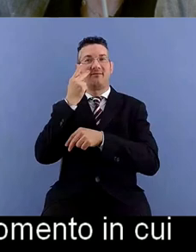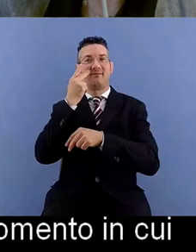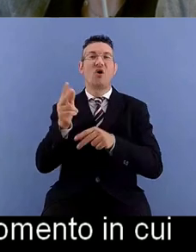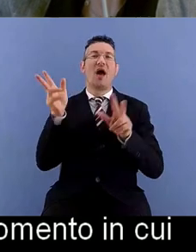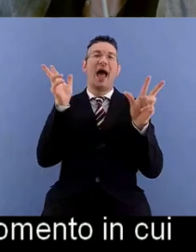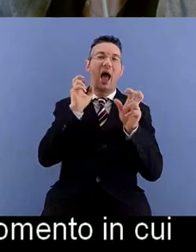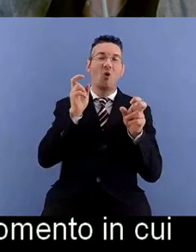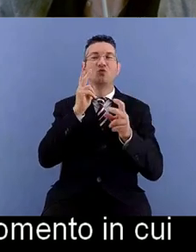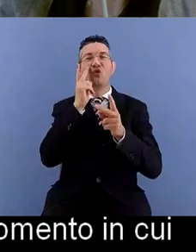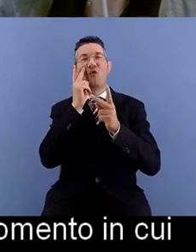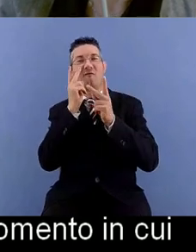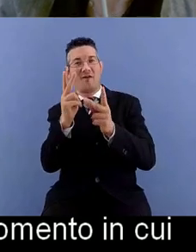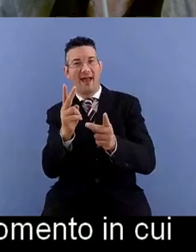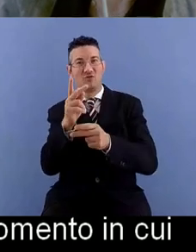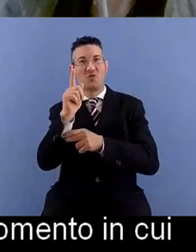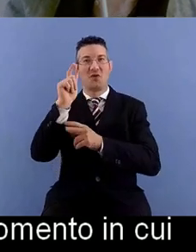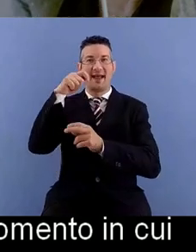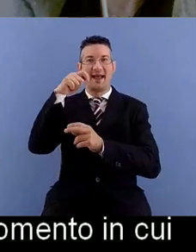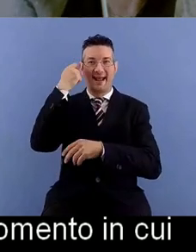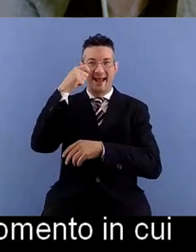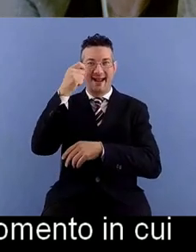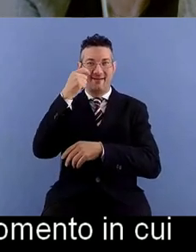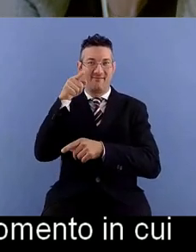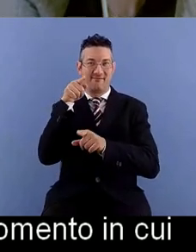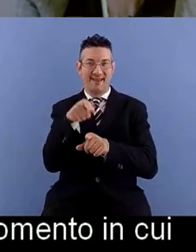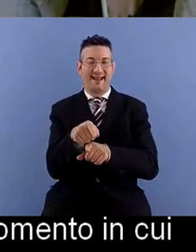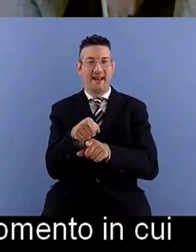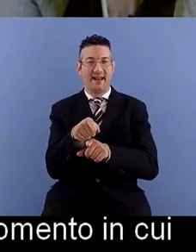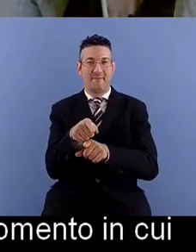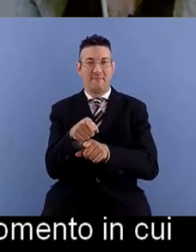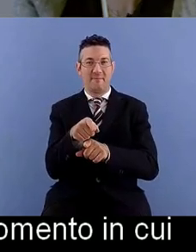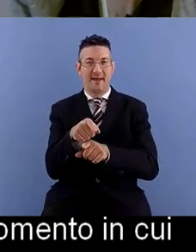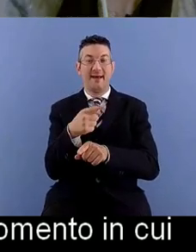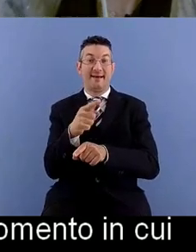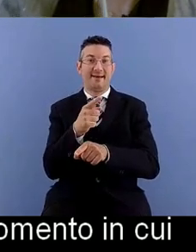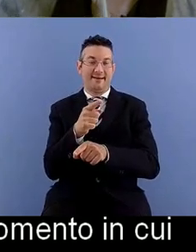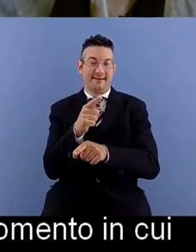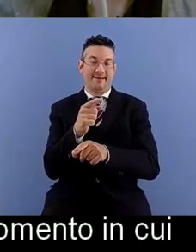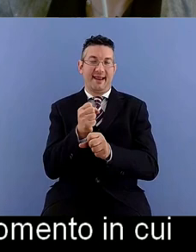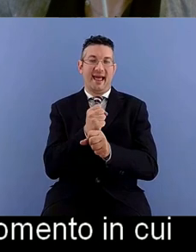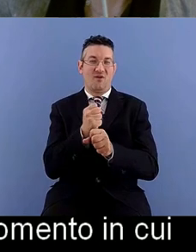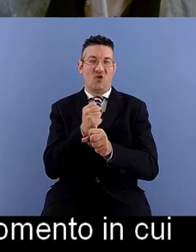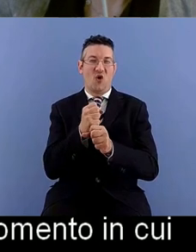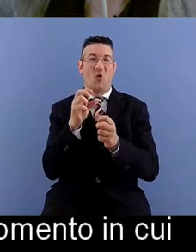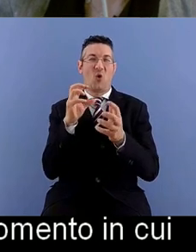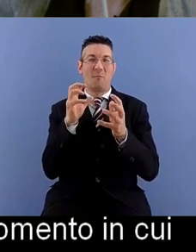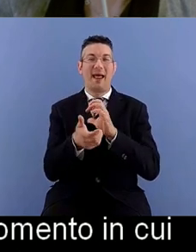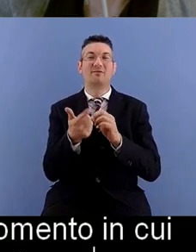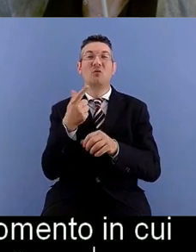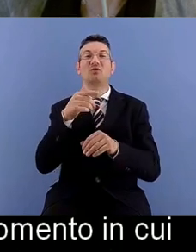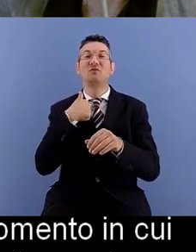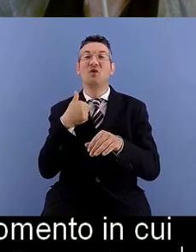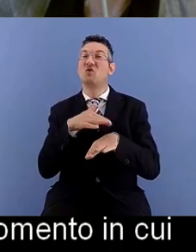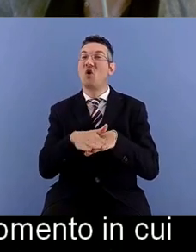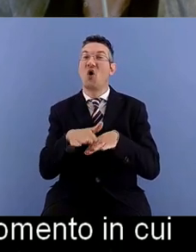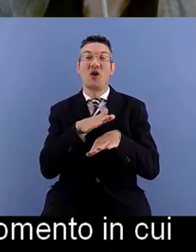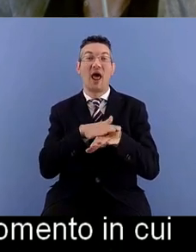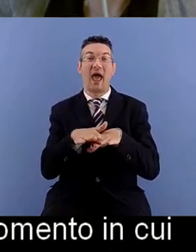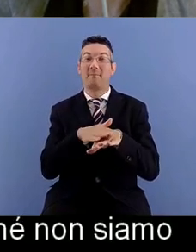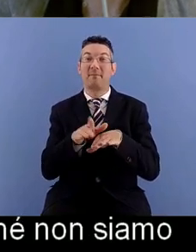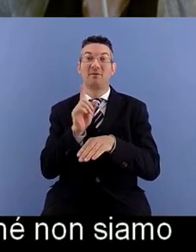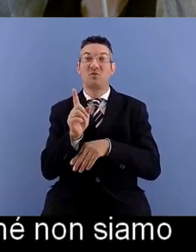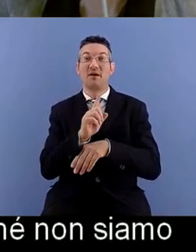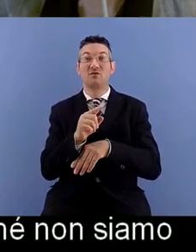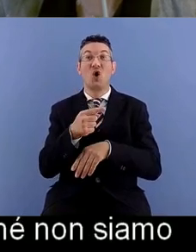video ovviamente questo è un compito complesso perché non siamo abituati a solo noi vedenti